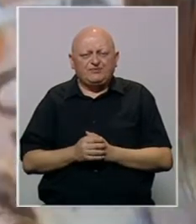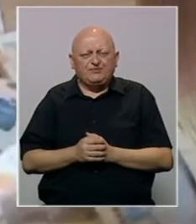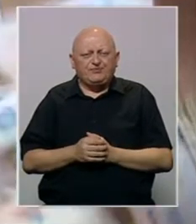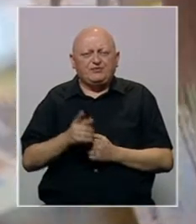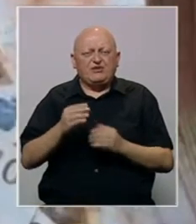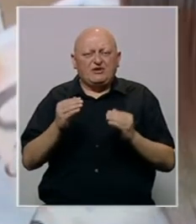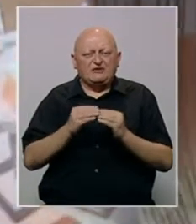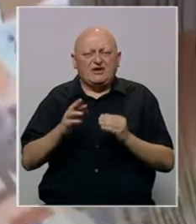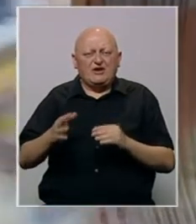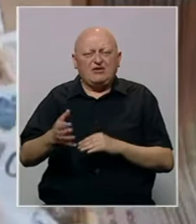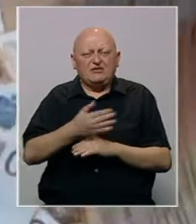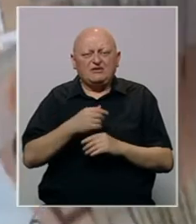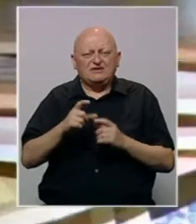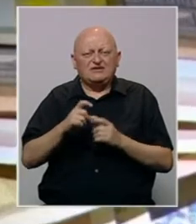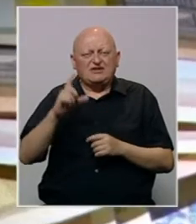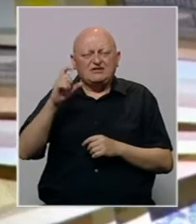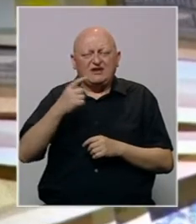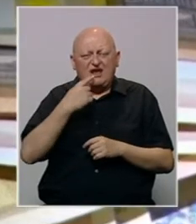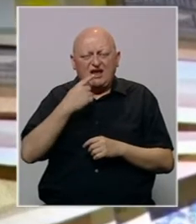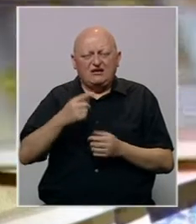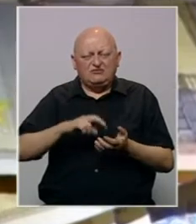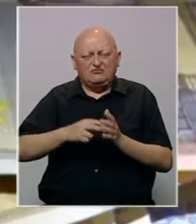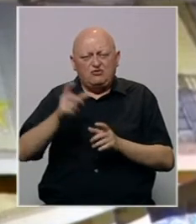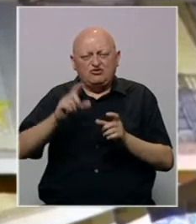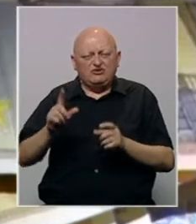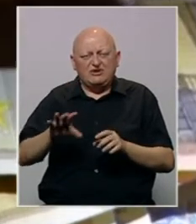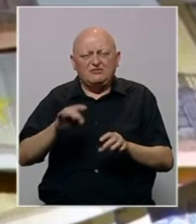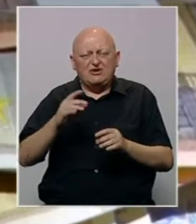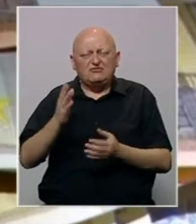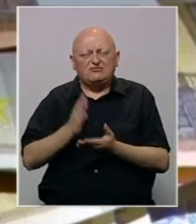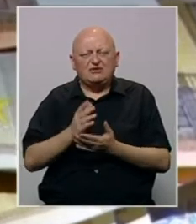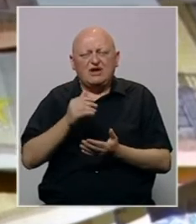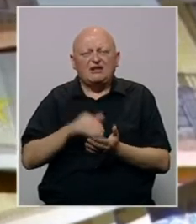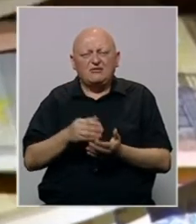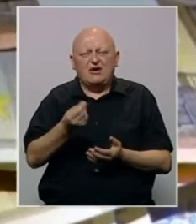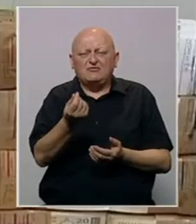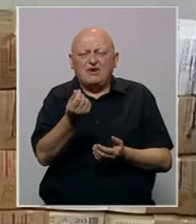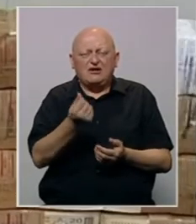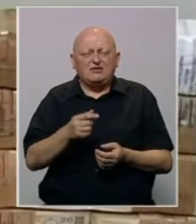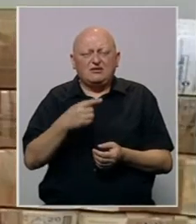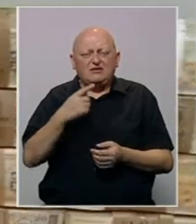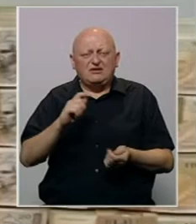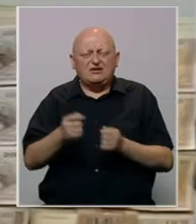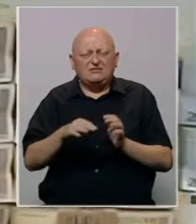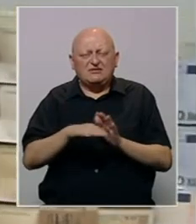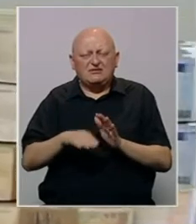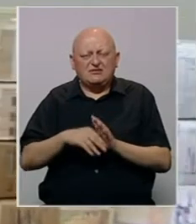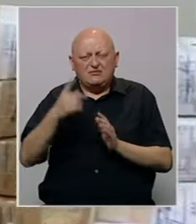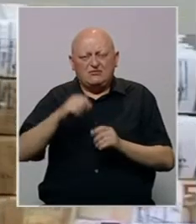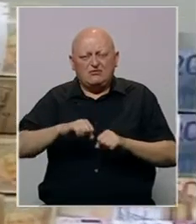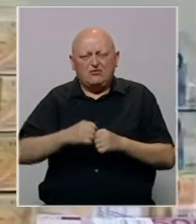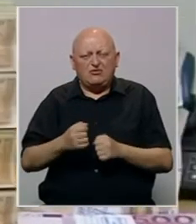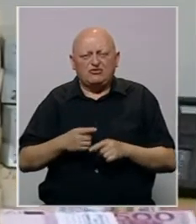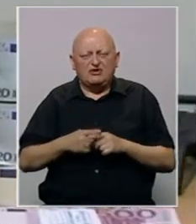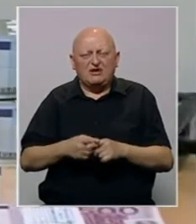S tim se slaže i ekonomista Svetlana Cenić. Kaže da političari ne biraju sredstva kada im treba još novca. Tvrdi da bi izmjene zakona znatno pogoršala